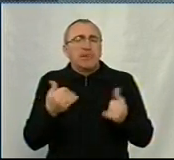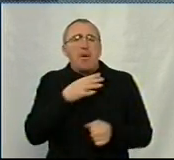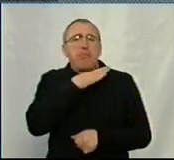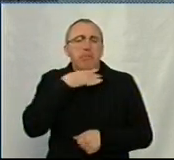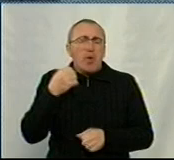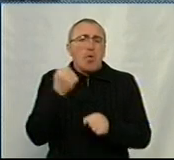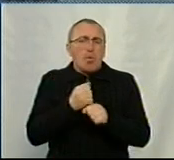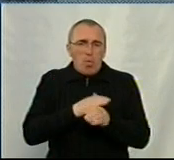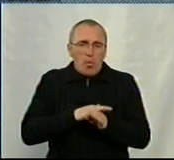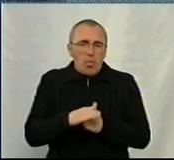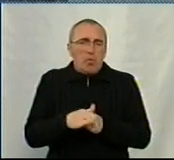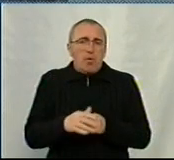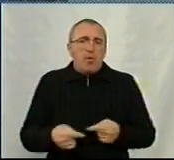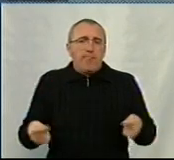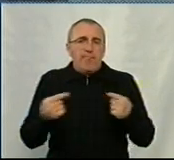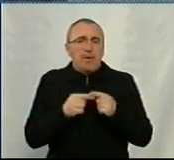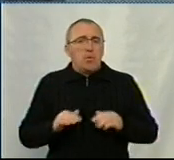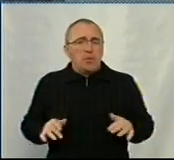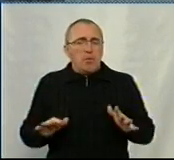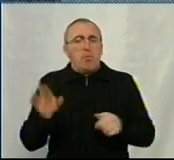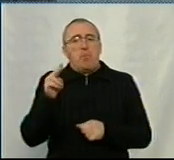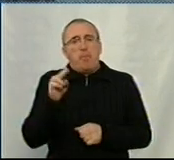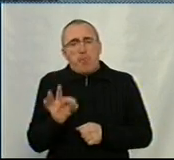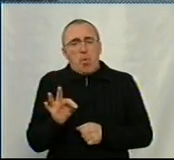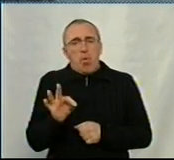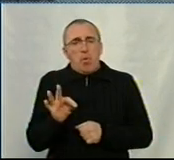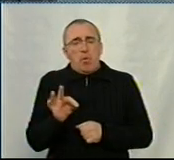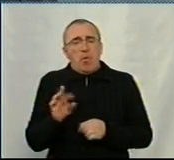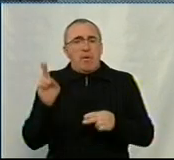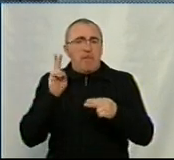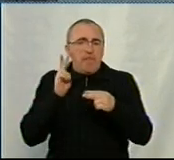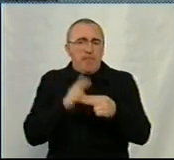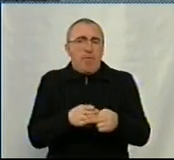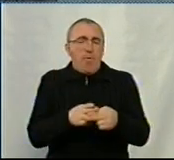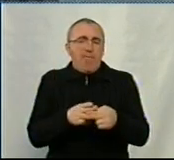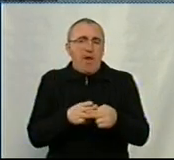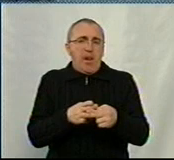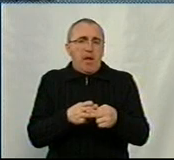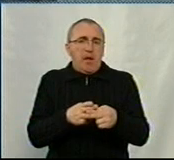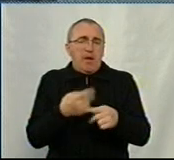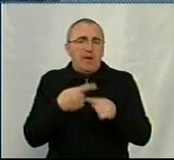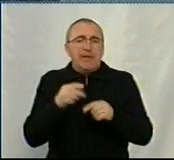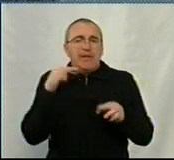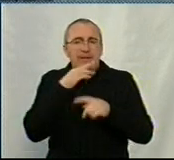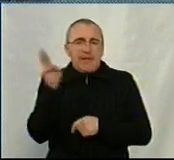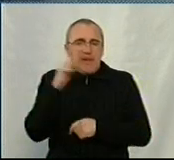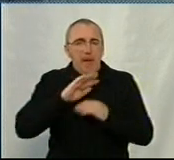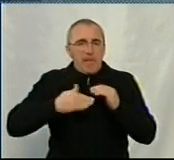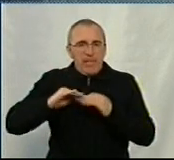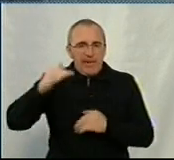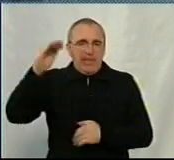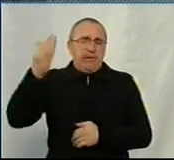вже робиться відповідних заходів по прогилатиці. як ви сказали, вже і дезінфекція під'їздів,